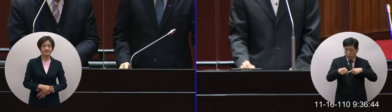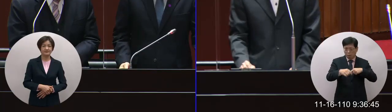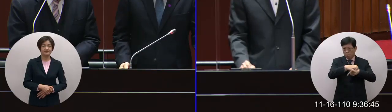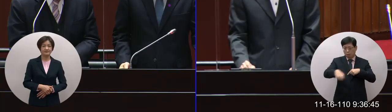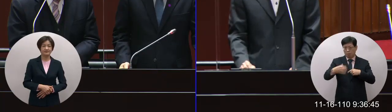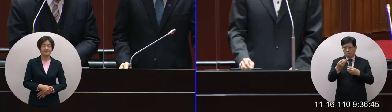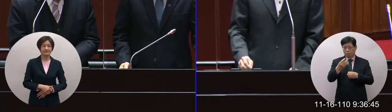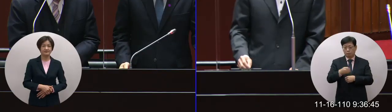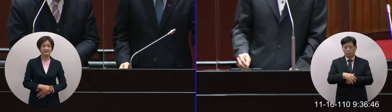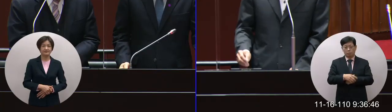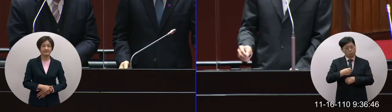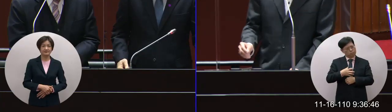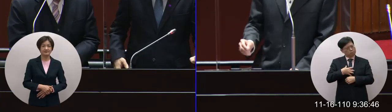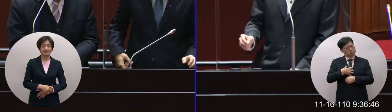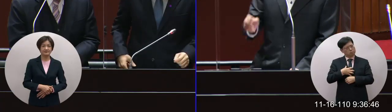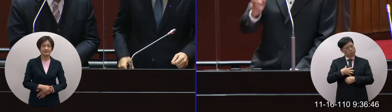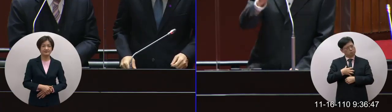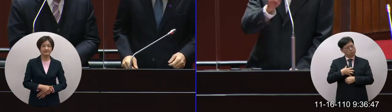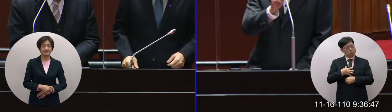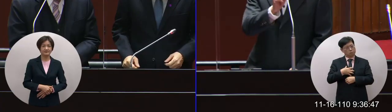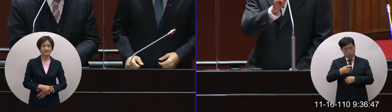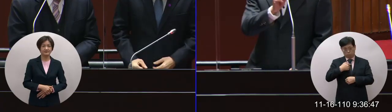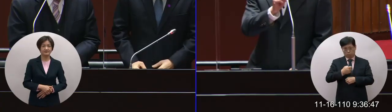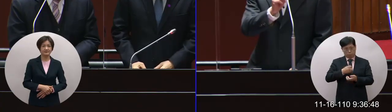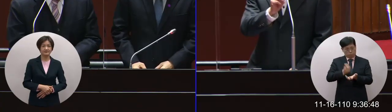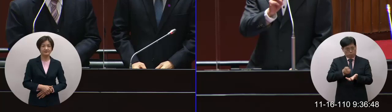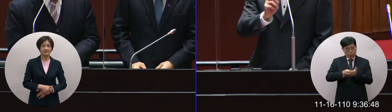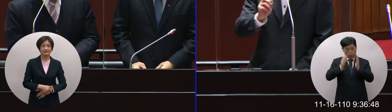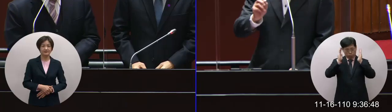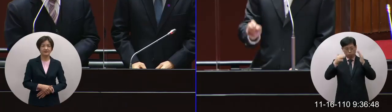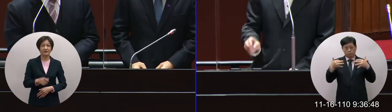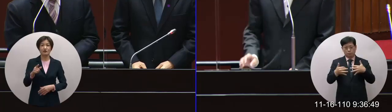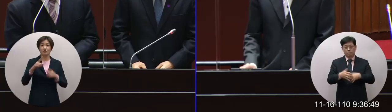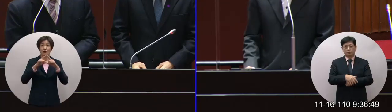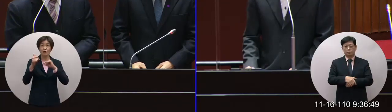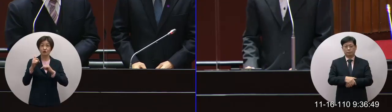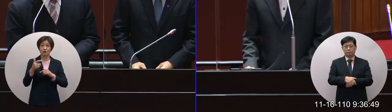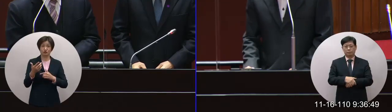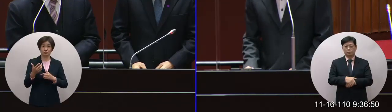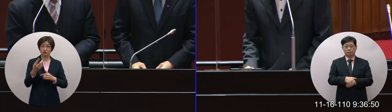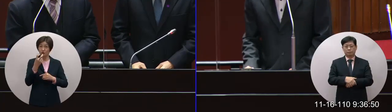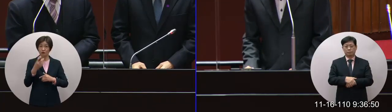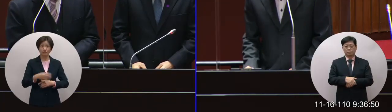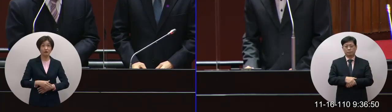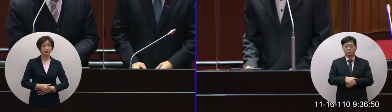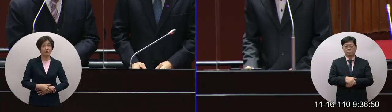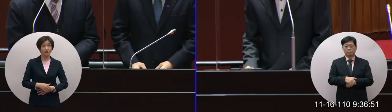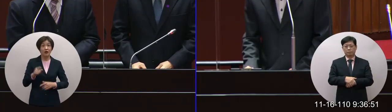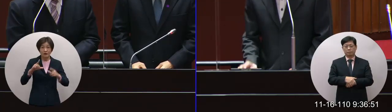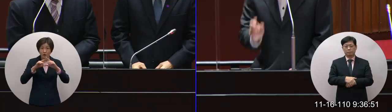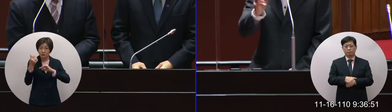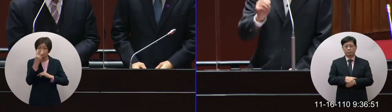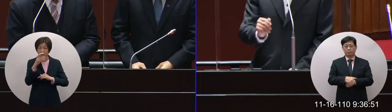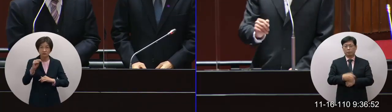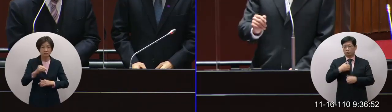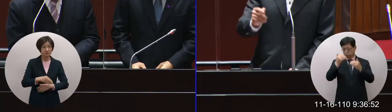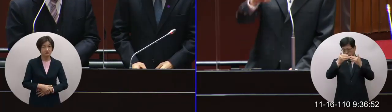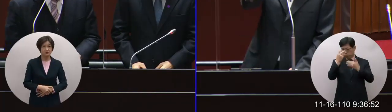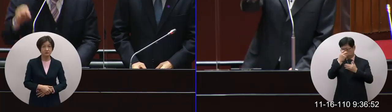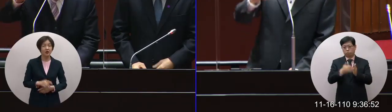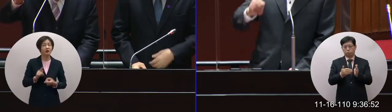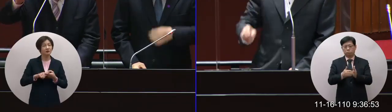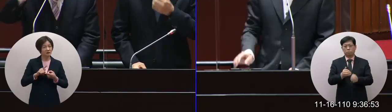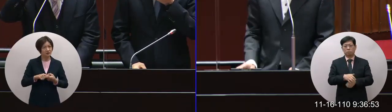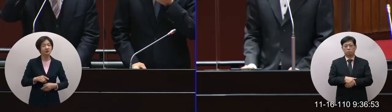沒有斷層代那我嚇一跳因為這個是很嚴肅的問題啊你回去查了齁蛤你回去查了沒有我查了